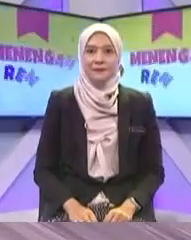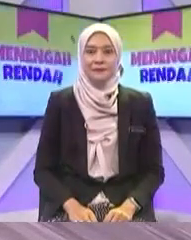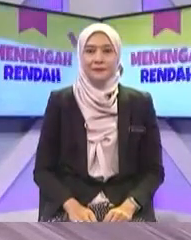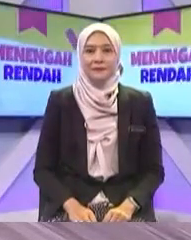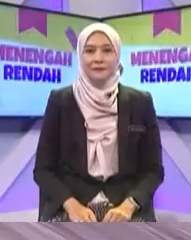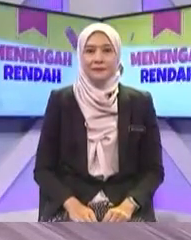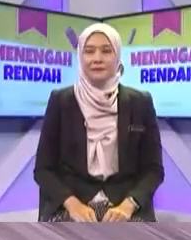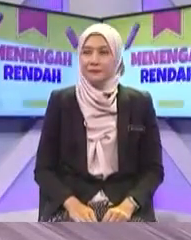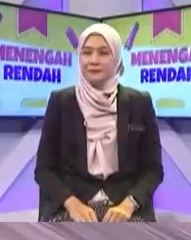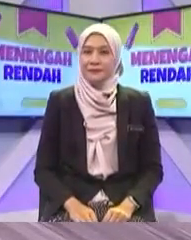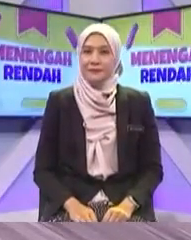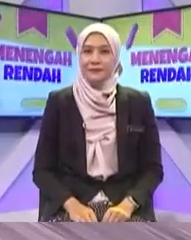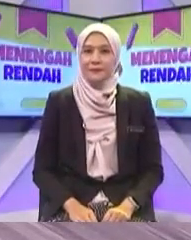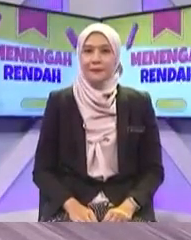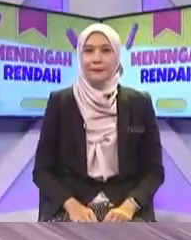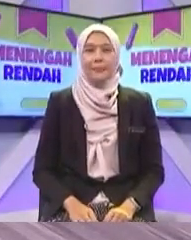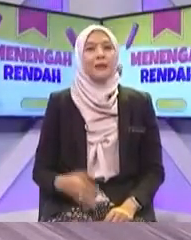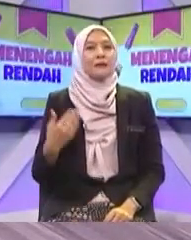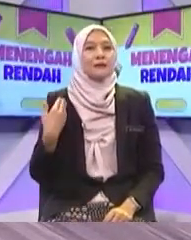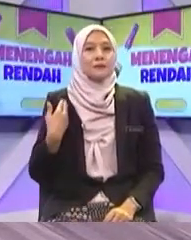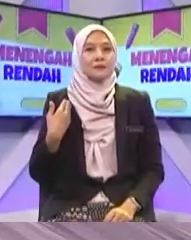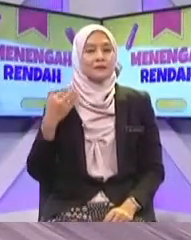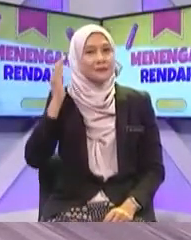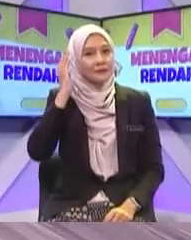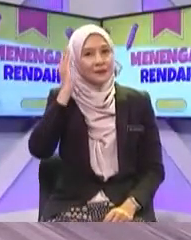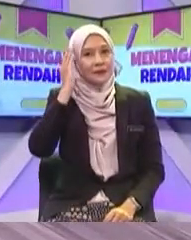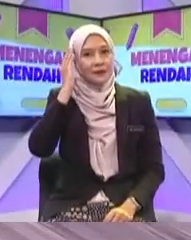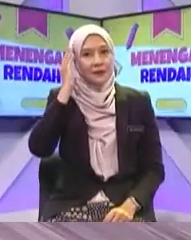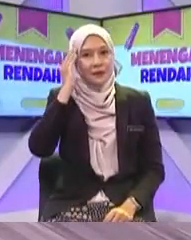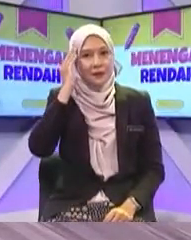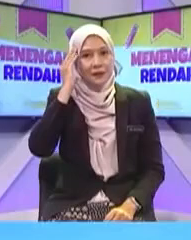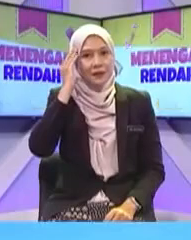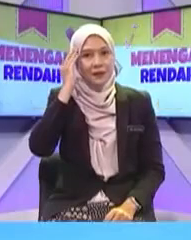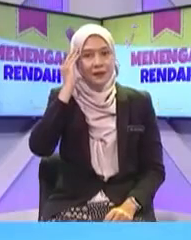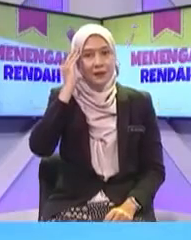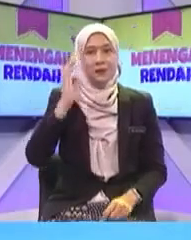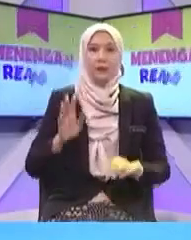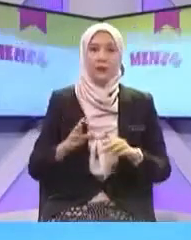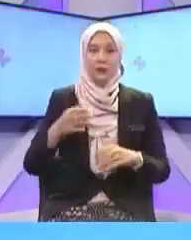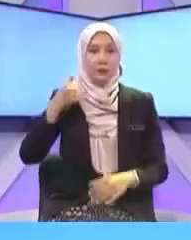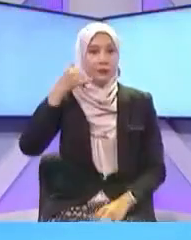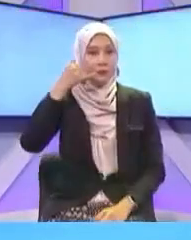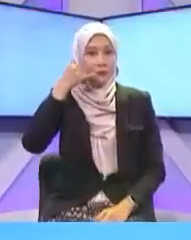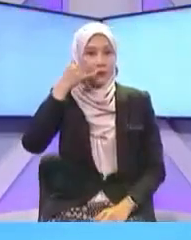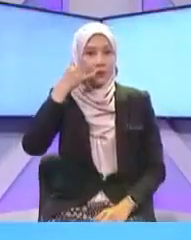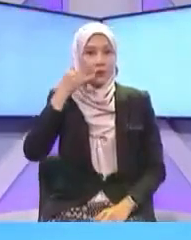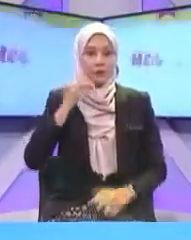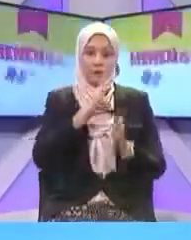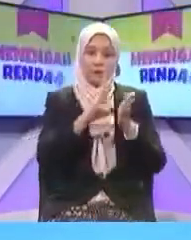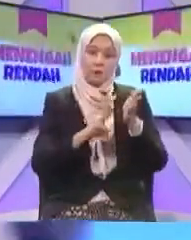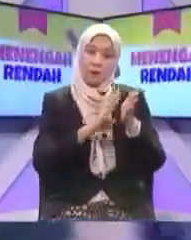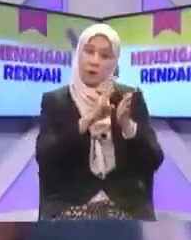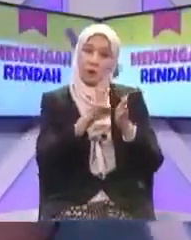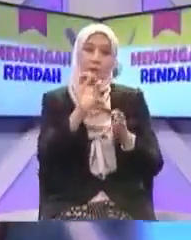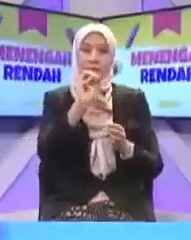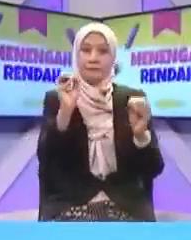bimbit Telefon bimbit juga Dikenali sebagai Telefon selular Atau telefon tanpa waya Kalau telefon rumah Dia ada Waya tadi Ada